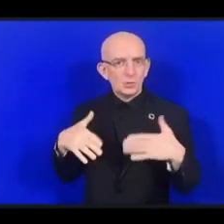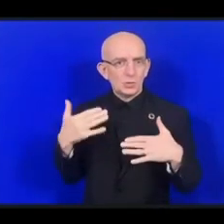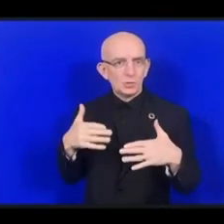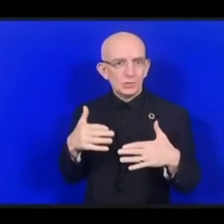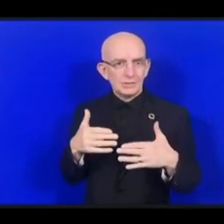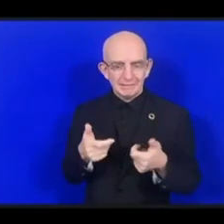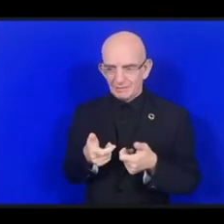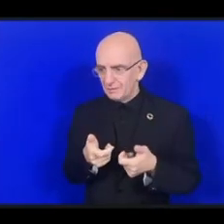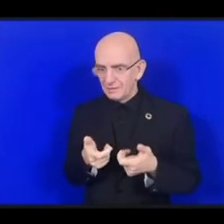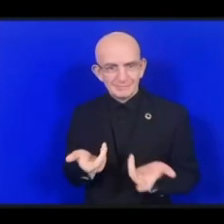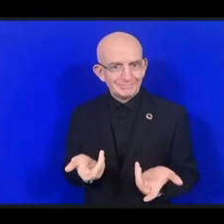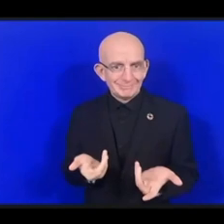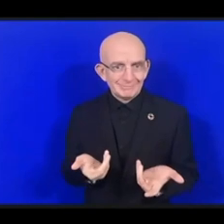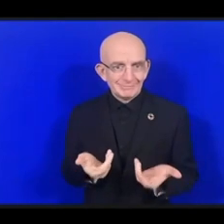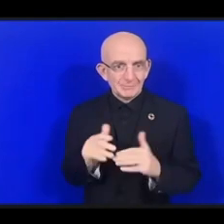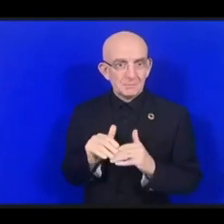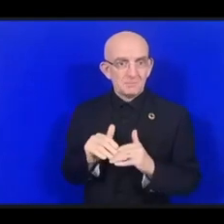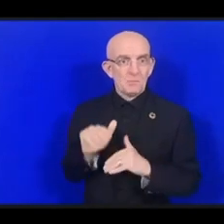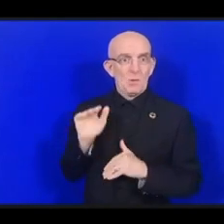клеветой, с